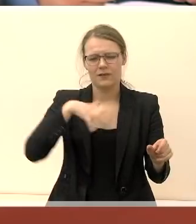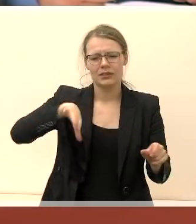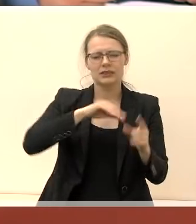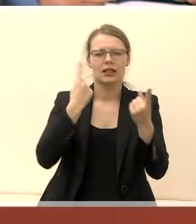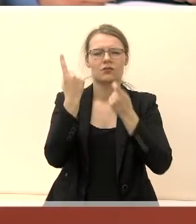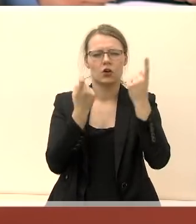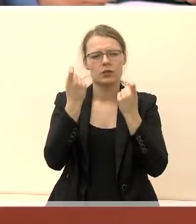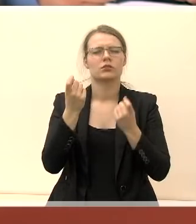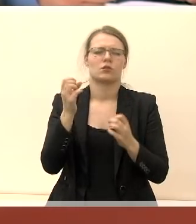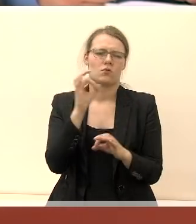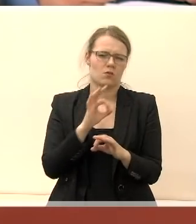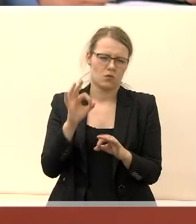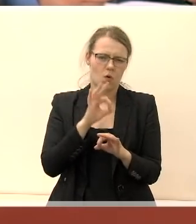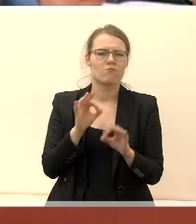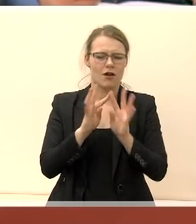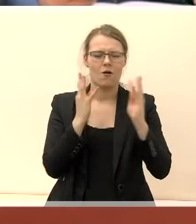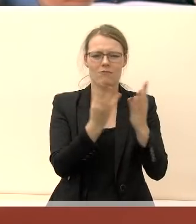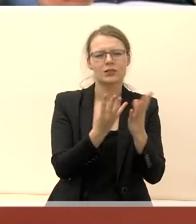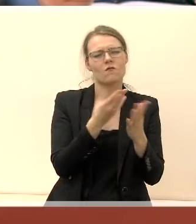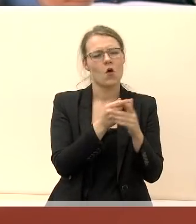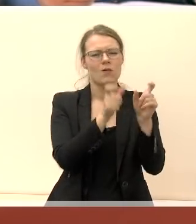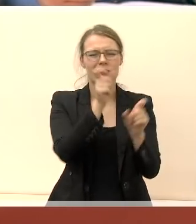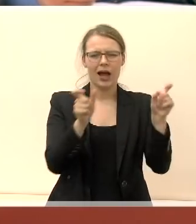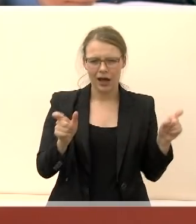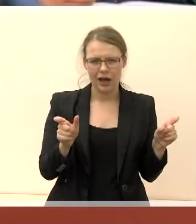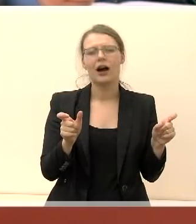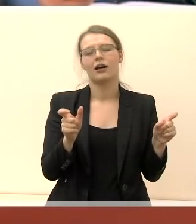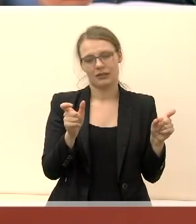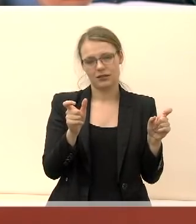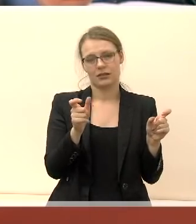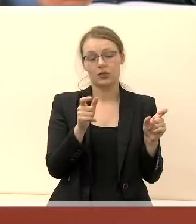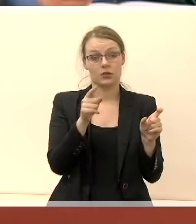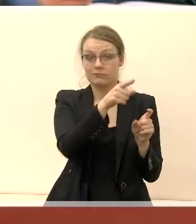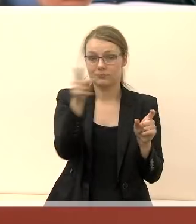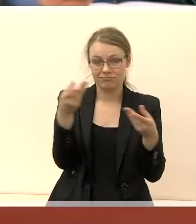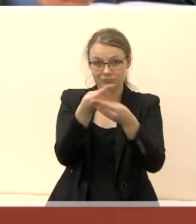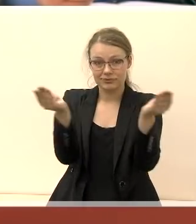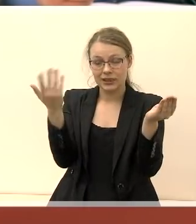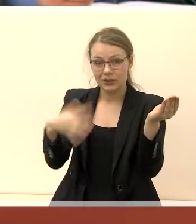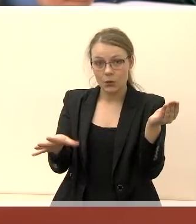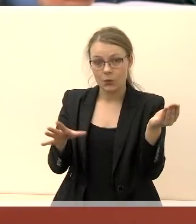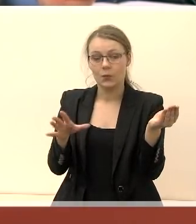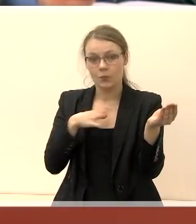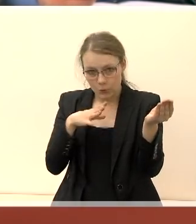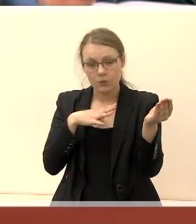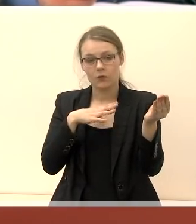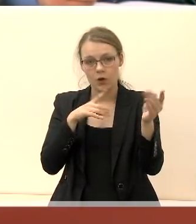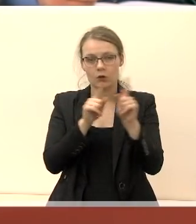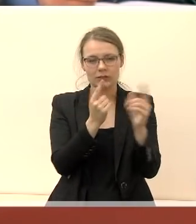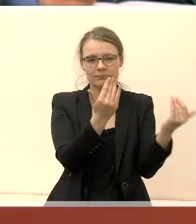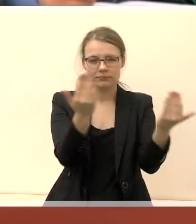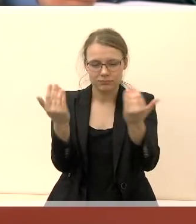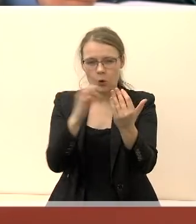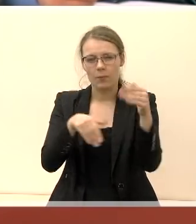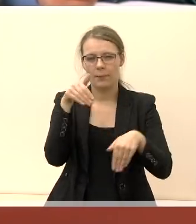apie komitetą ir juos narius yra, kur jūs gavot jau iš rinkimų komisijos sukvietimais,